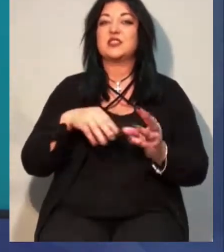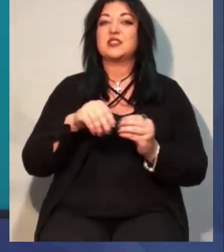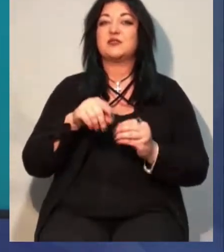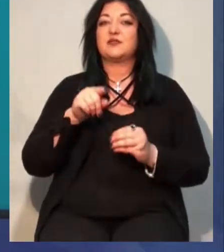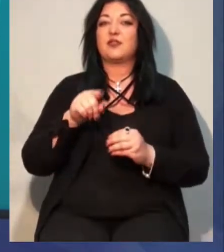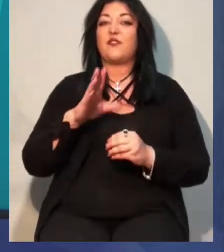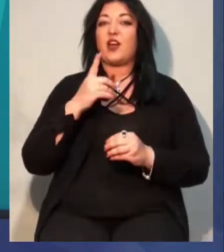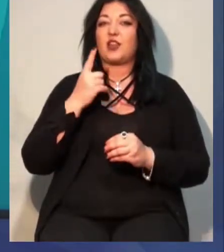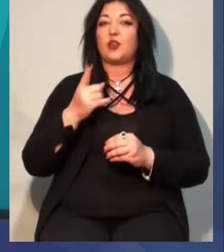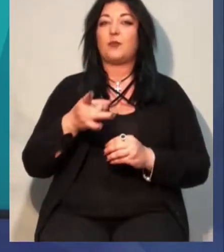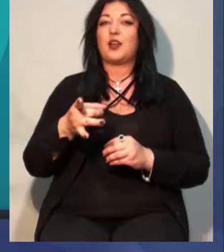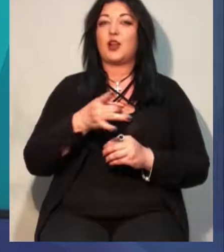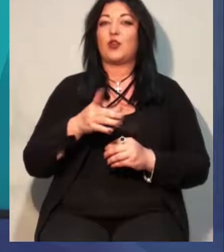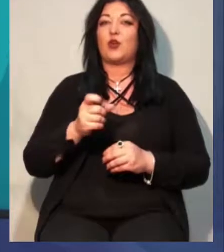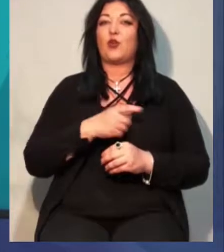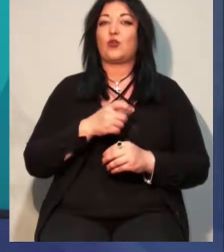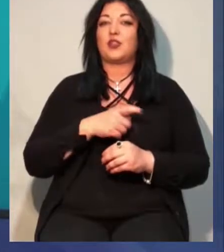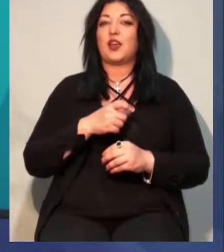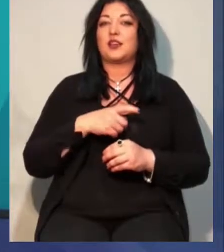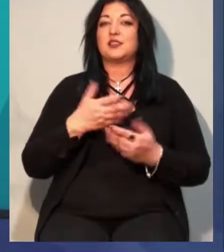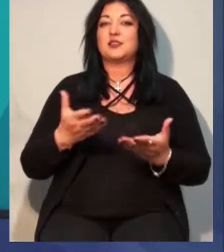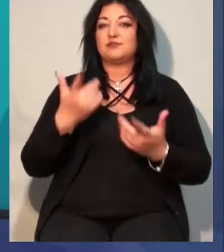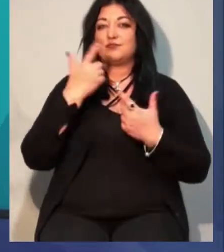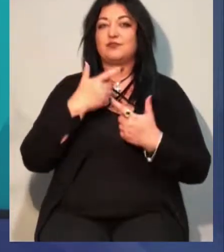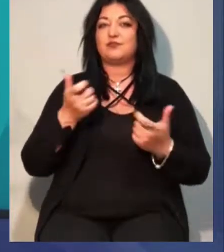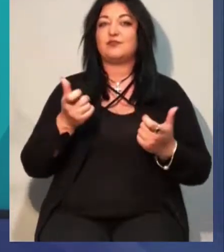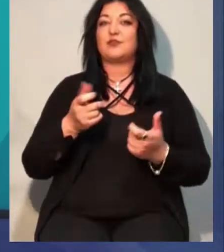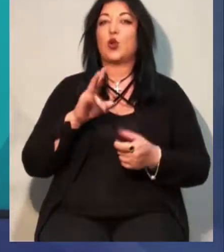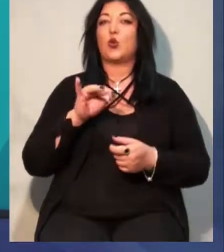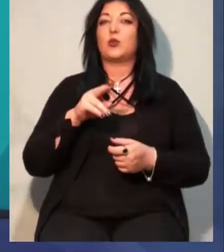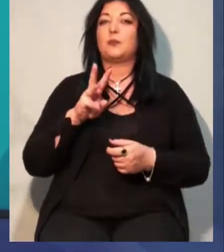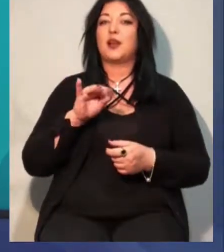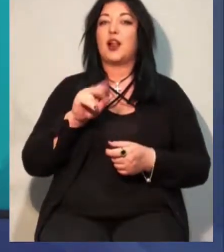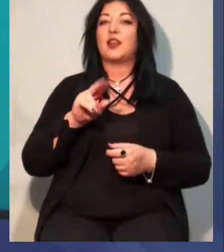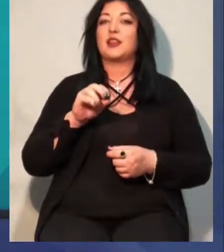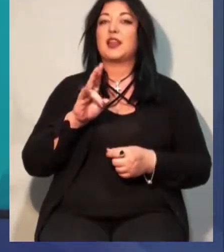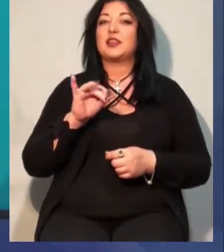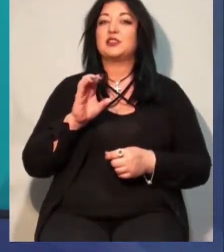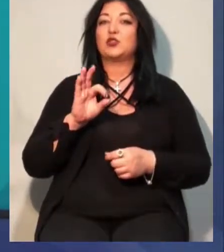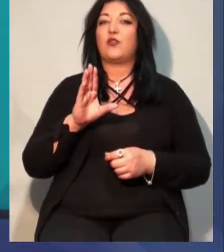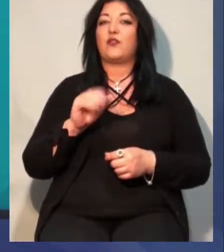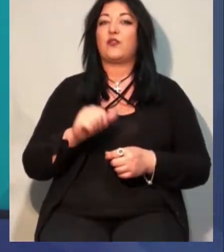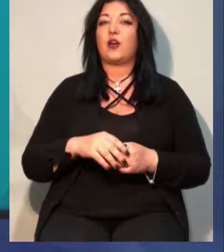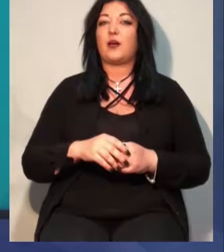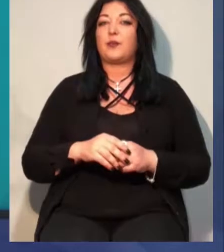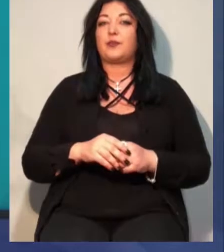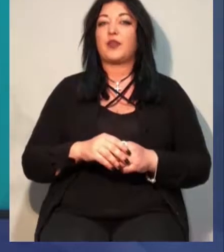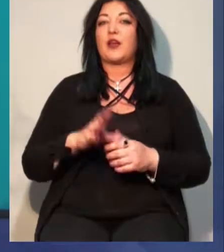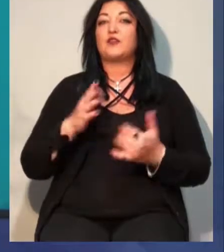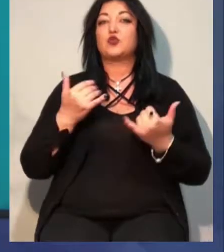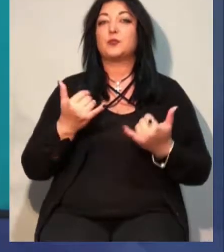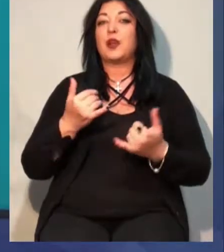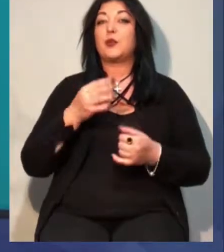районів Одеси, повідомила омбудсменка Людмила Денісова. А моряк Василь Сорока Суспільному сказав,